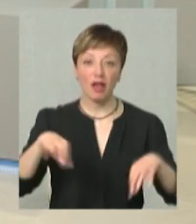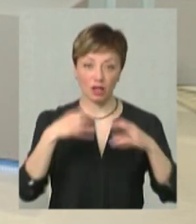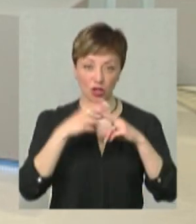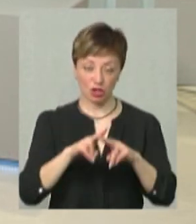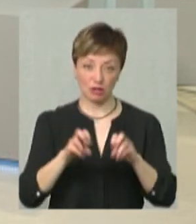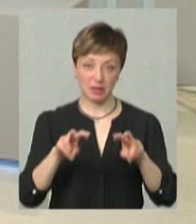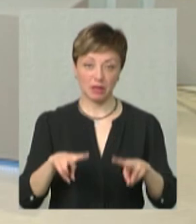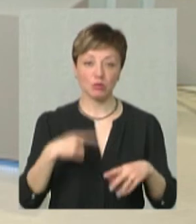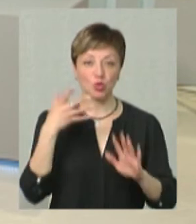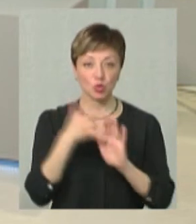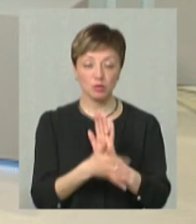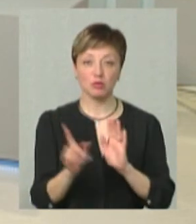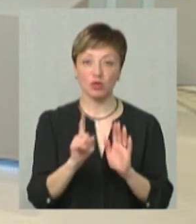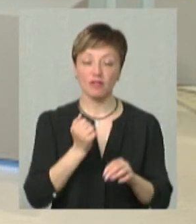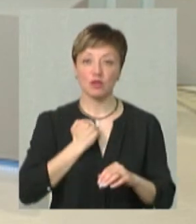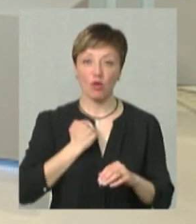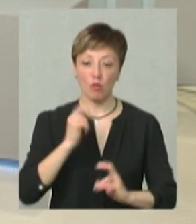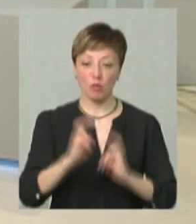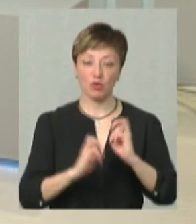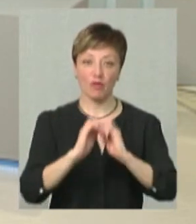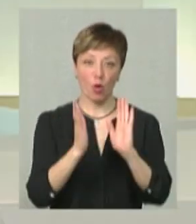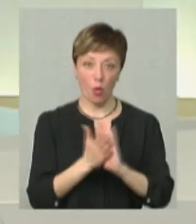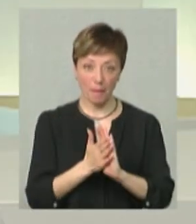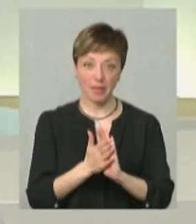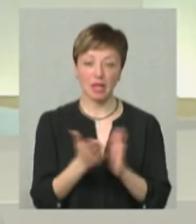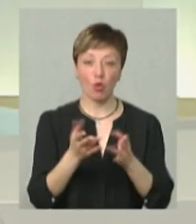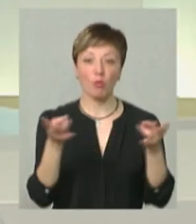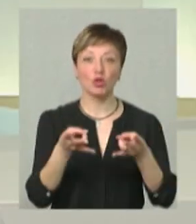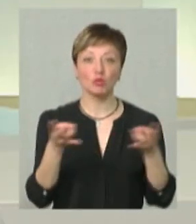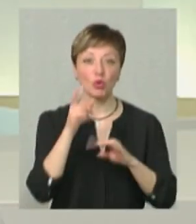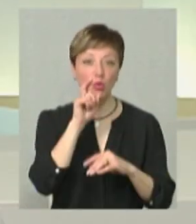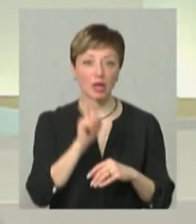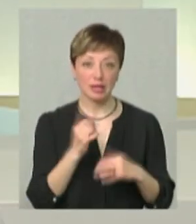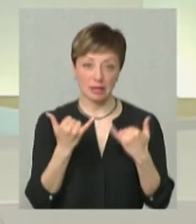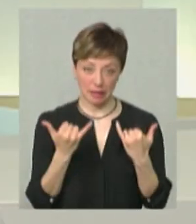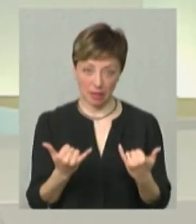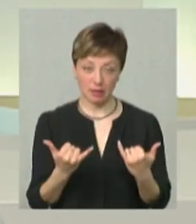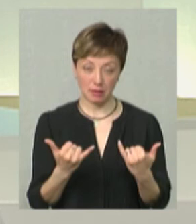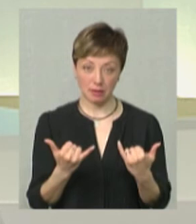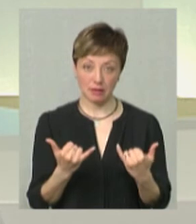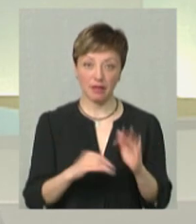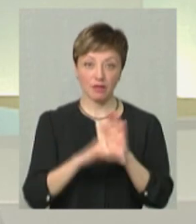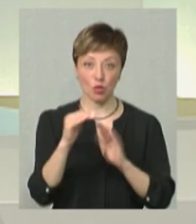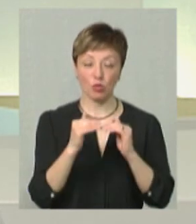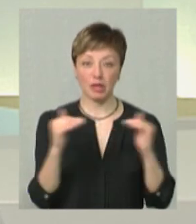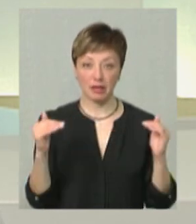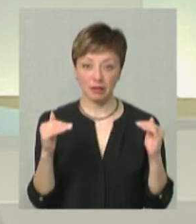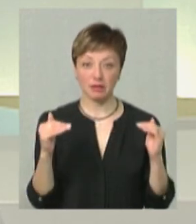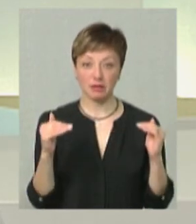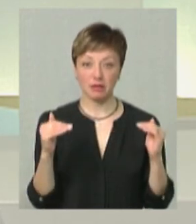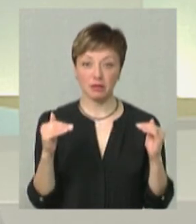спеціальності, тому що ми розуміємо, що військово-промисловий комплекс, якого потребує Україна зараз на високому рівні,